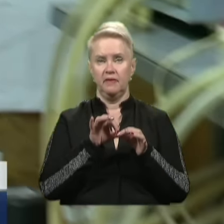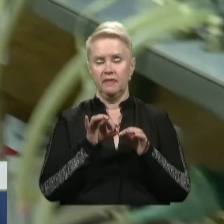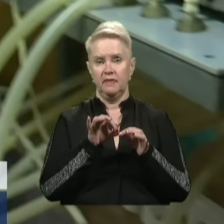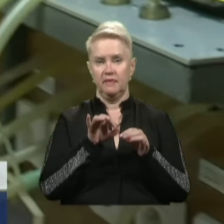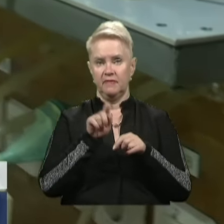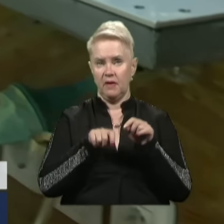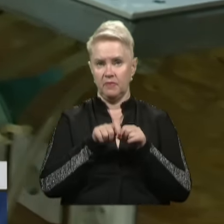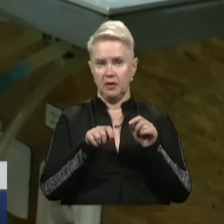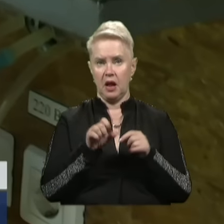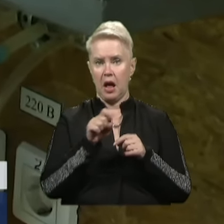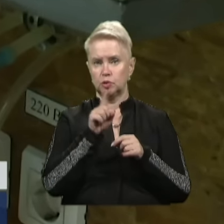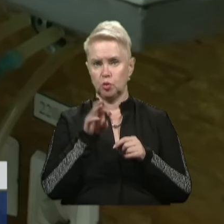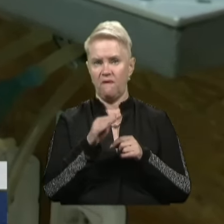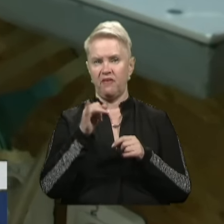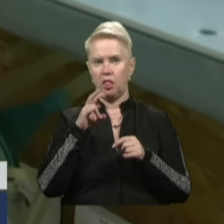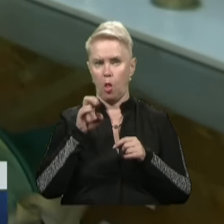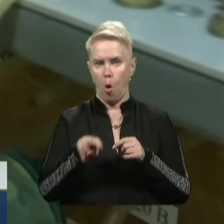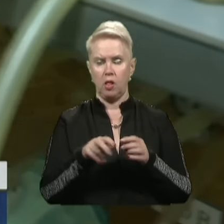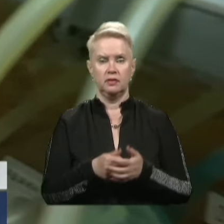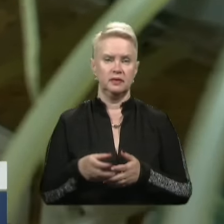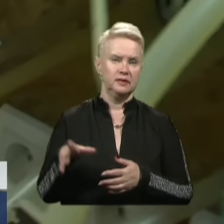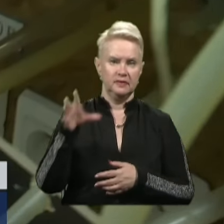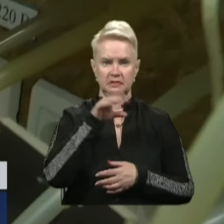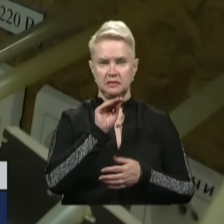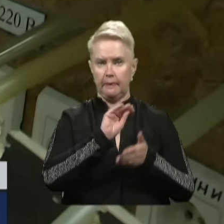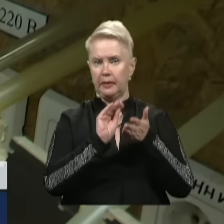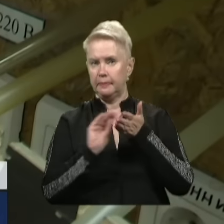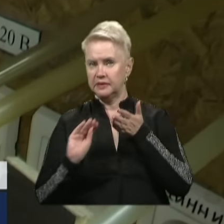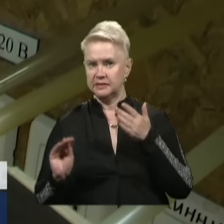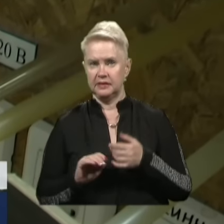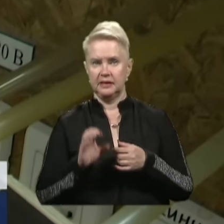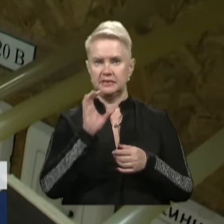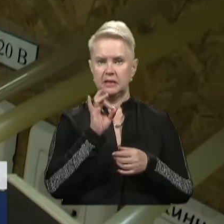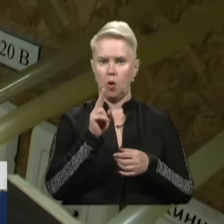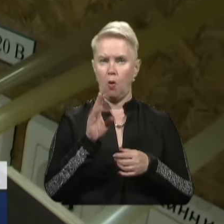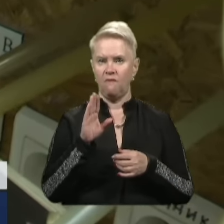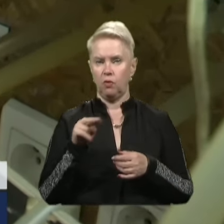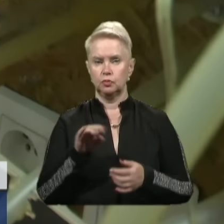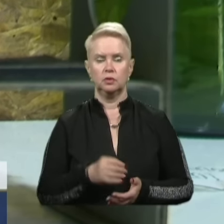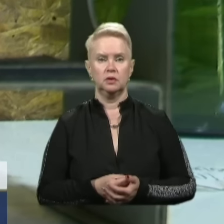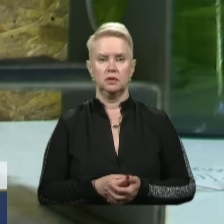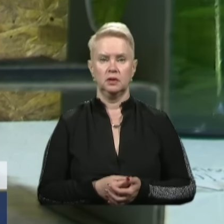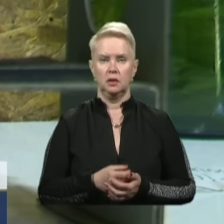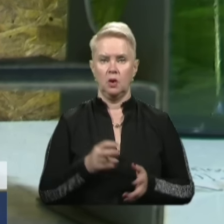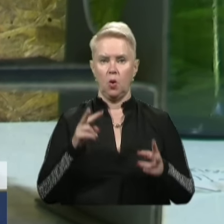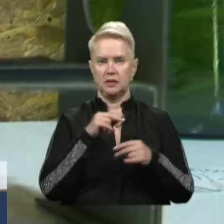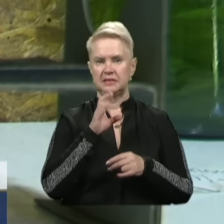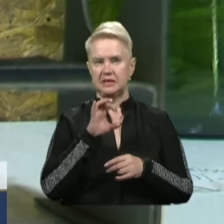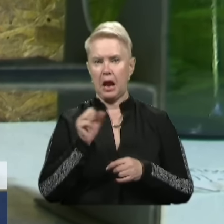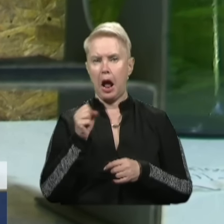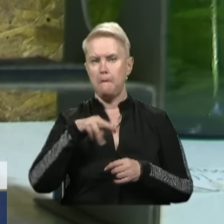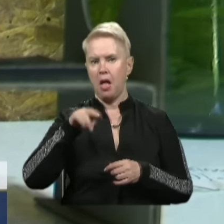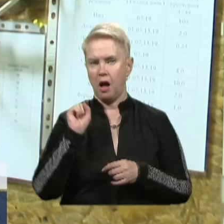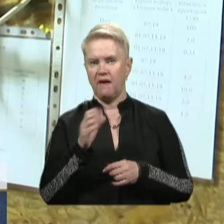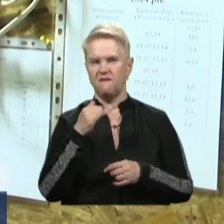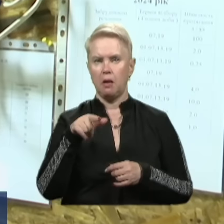двокс азоту, фенол, тут все підписано, сірководень, двокс сірки, аміак